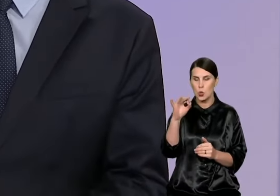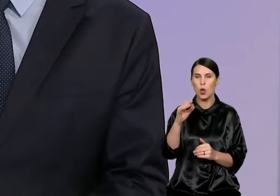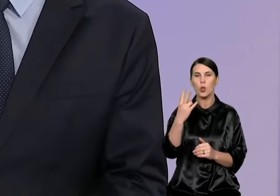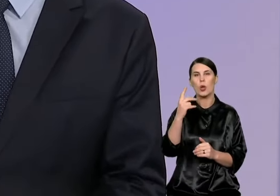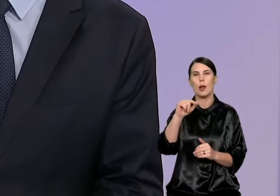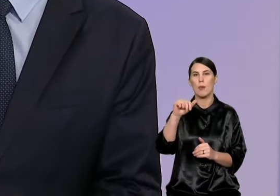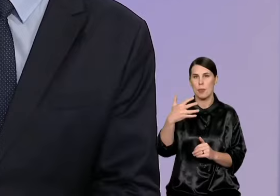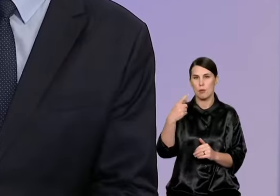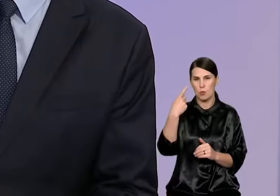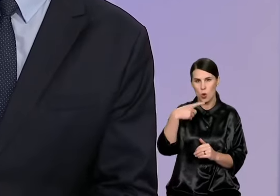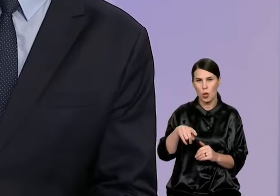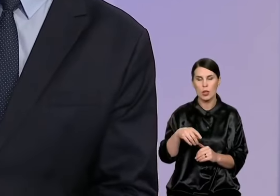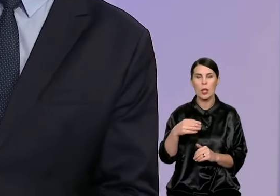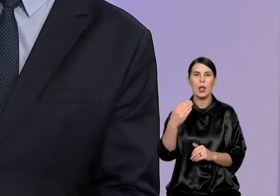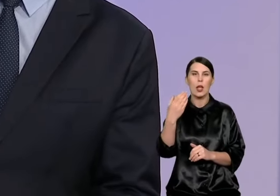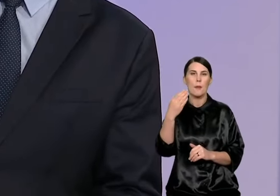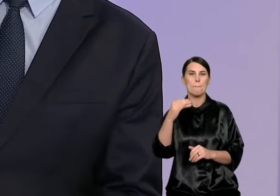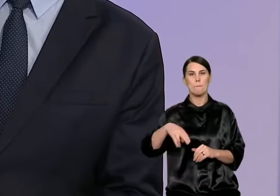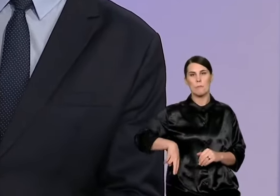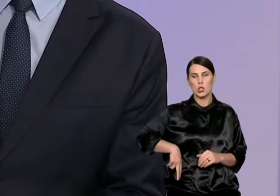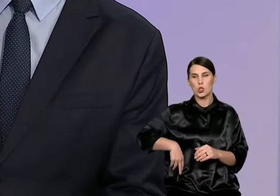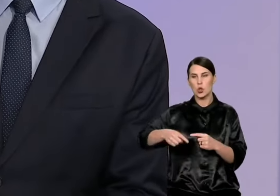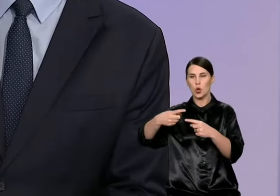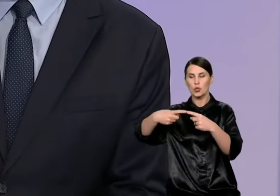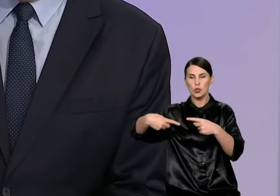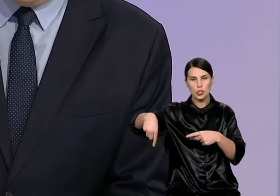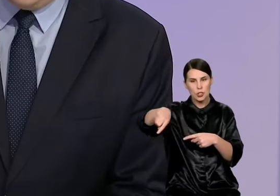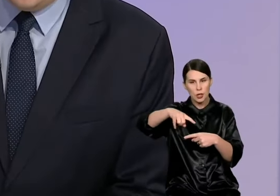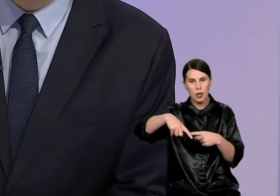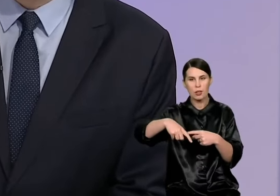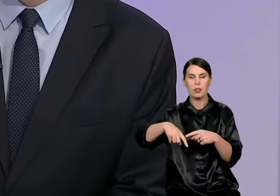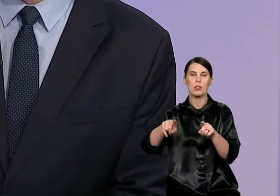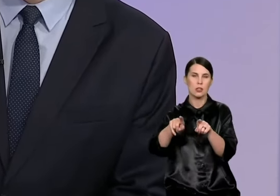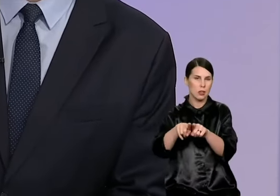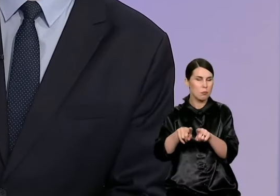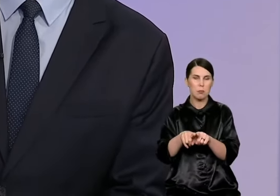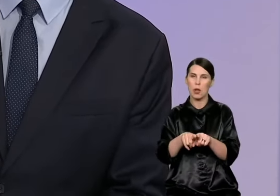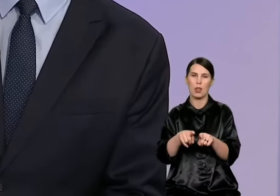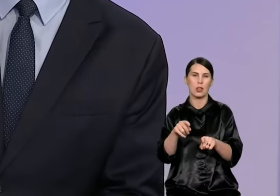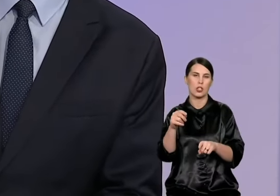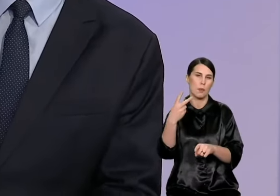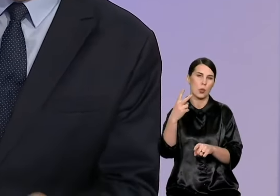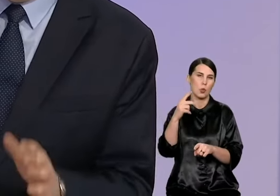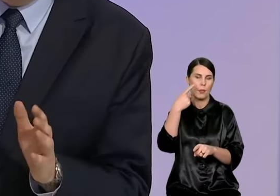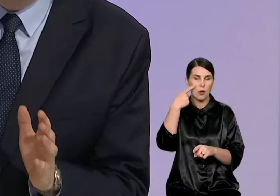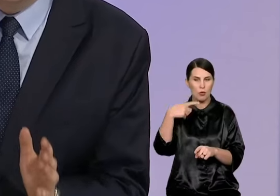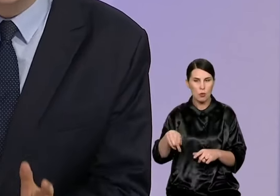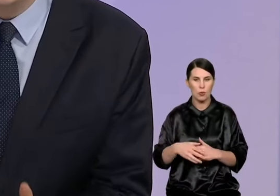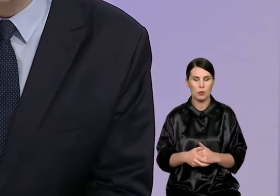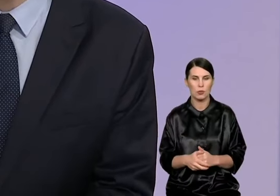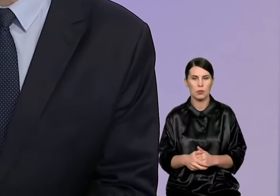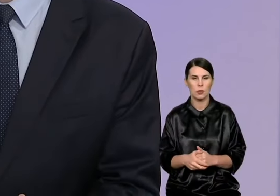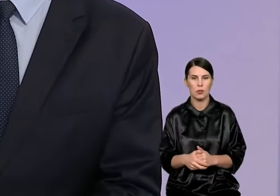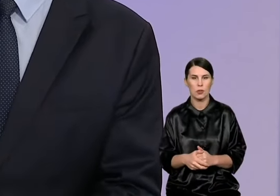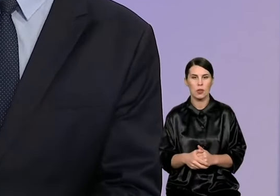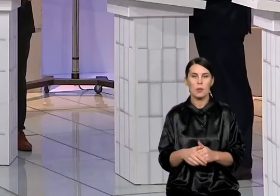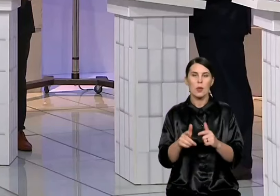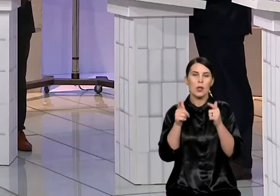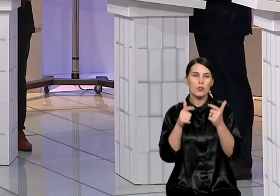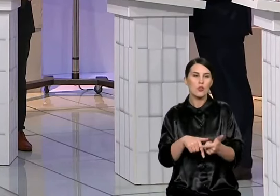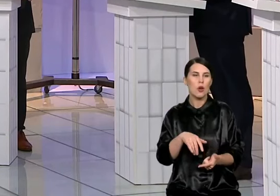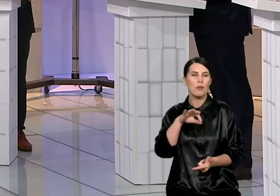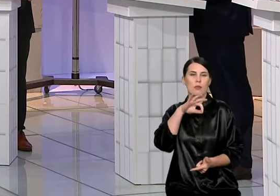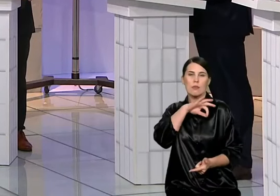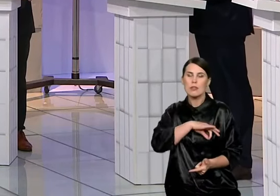Krikščionių jo tas jėjo. Ir toliau galima žiūrėti tų visokių pertvarkų, kurios neturėjo prasmės ir kurios risos yra